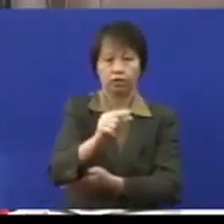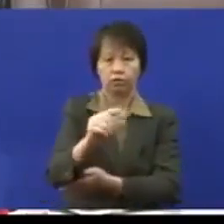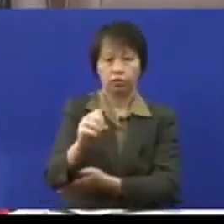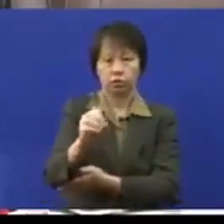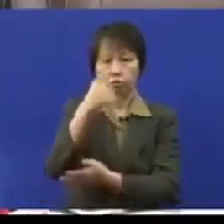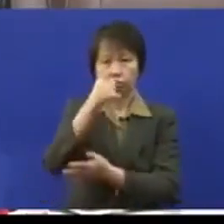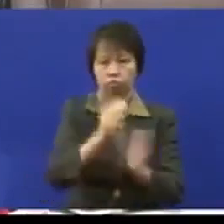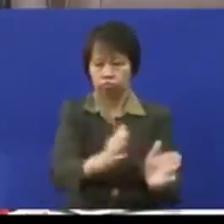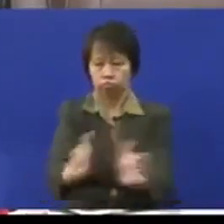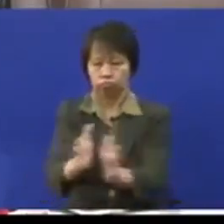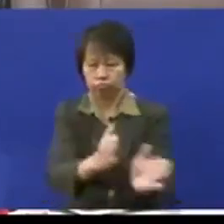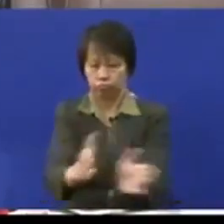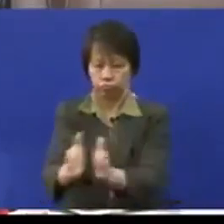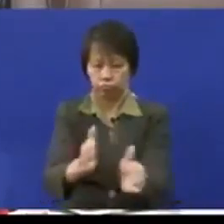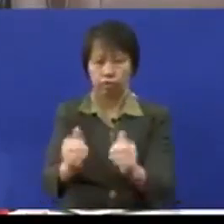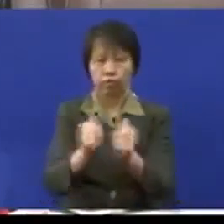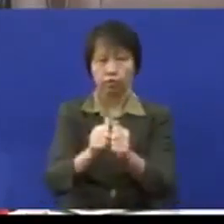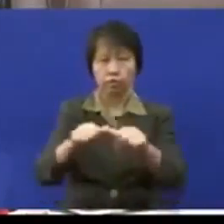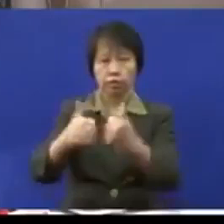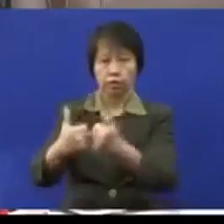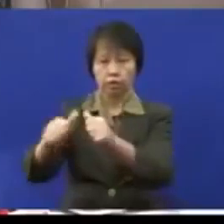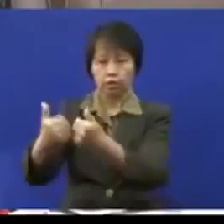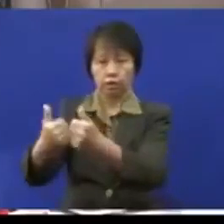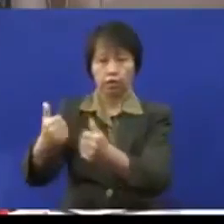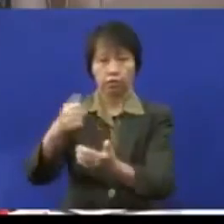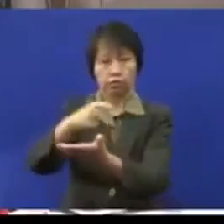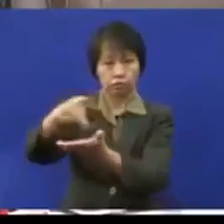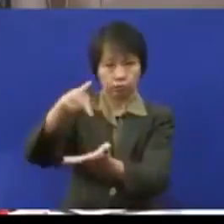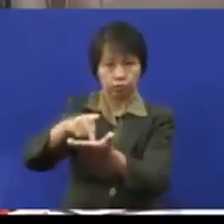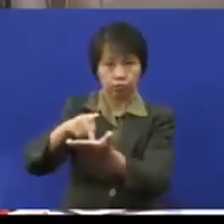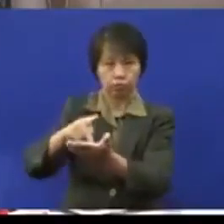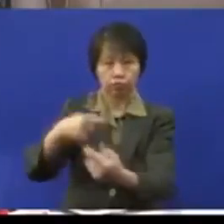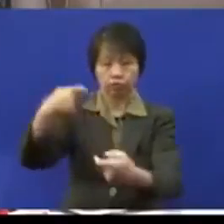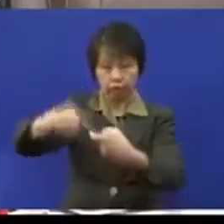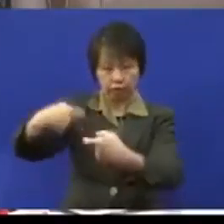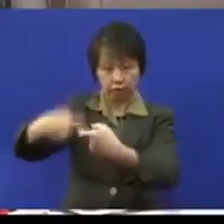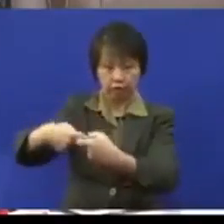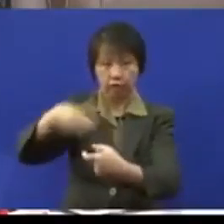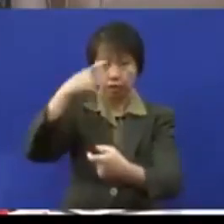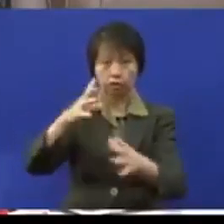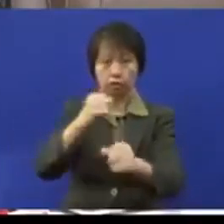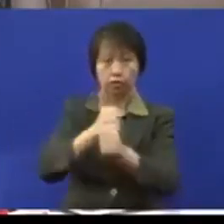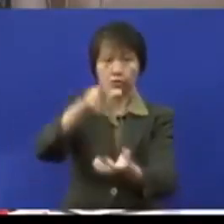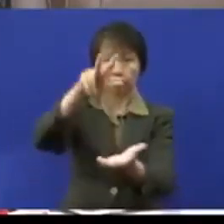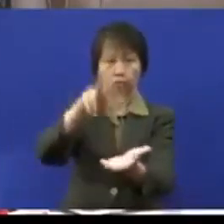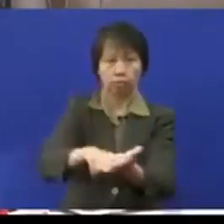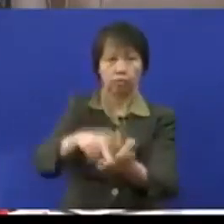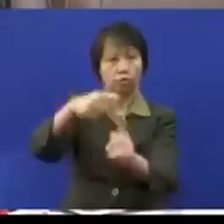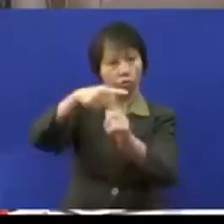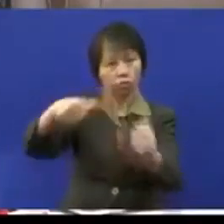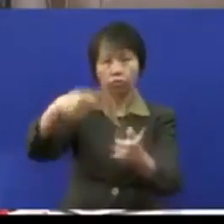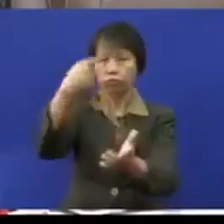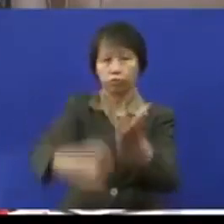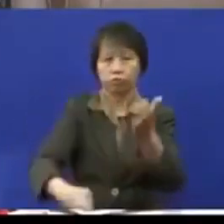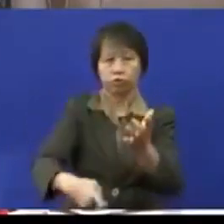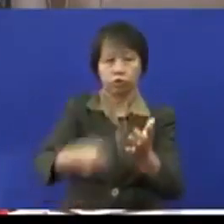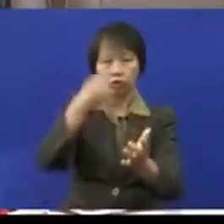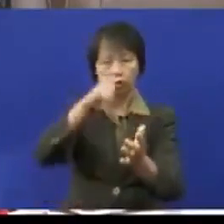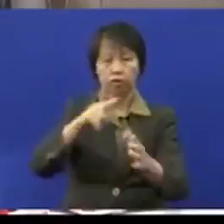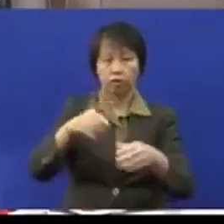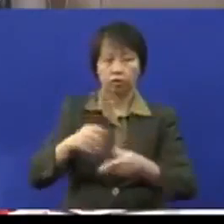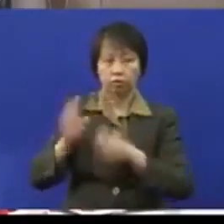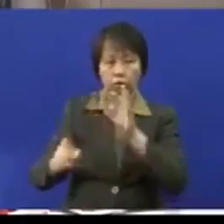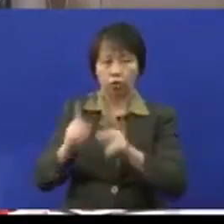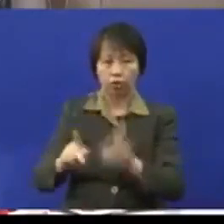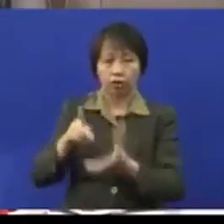untuk menyelaras dengan agensi-agensi persekutuan yang berkaitan untuk mendapatkan status petonggung cikai bagi penderma